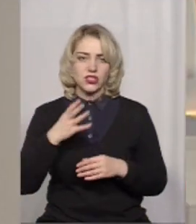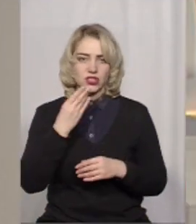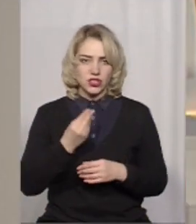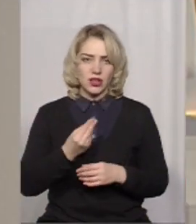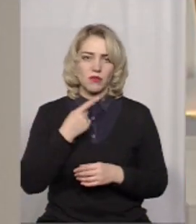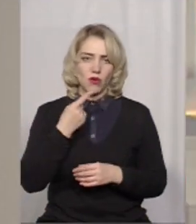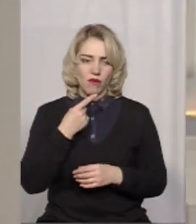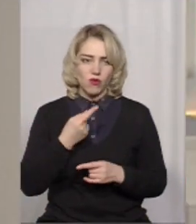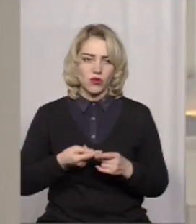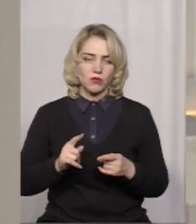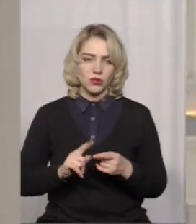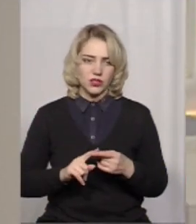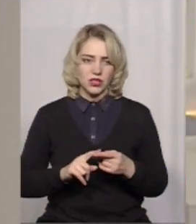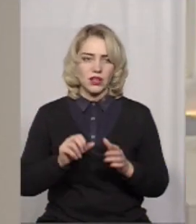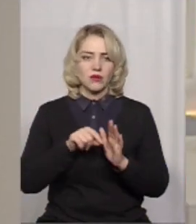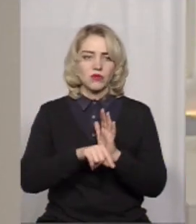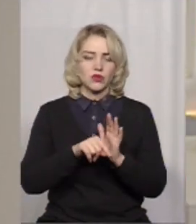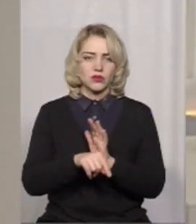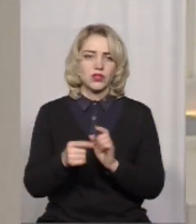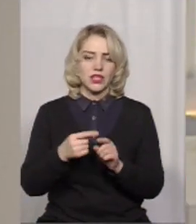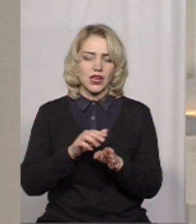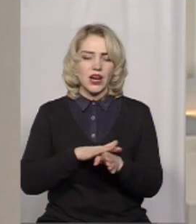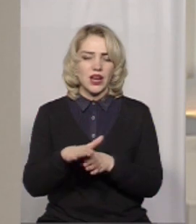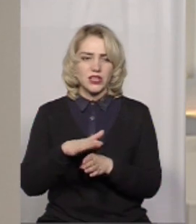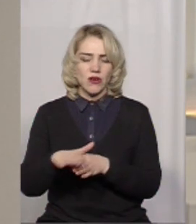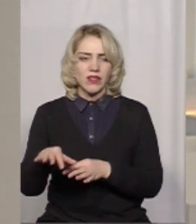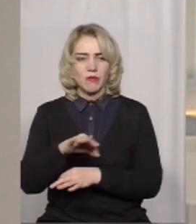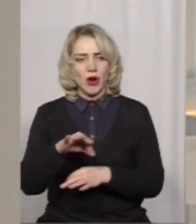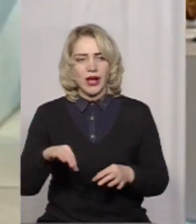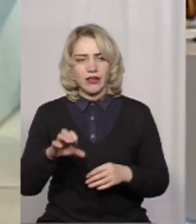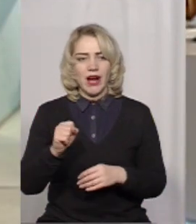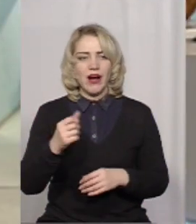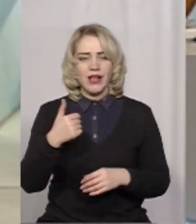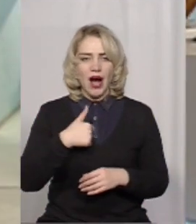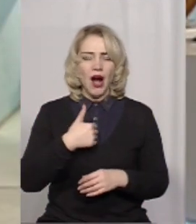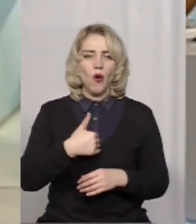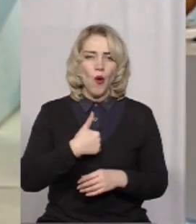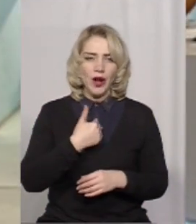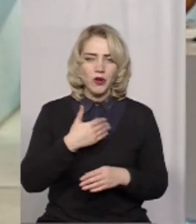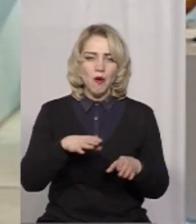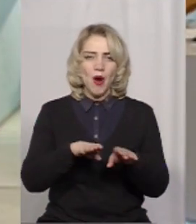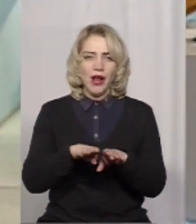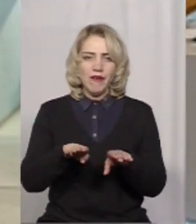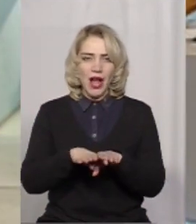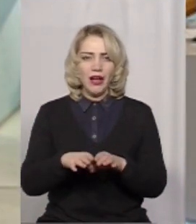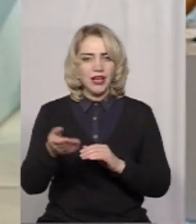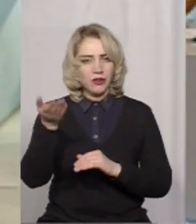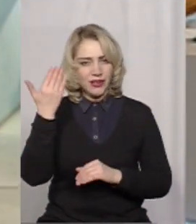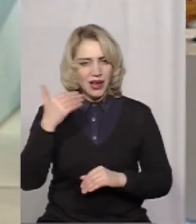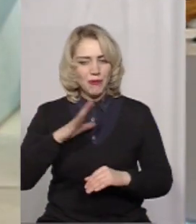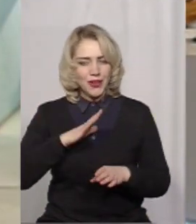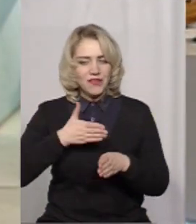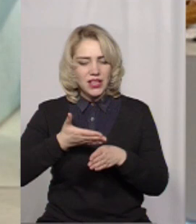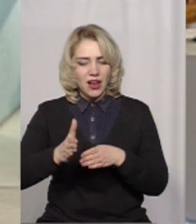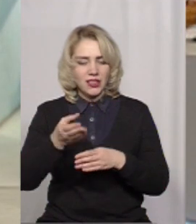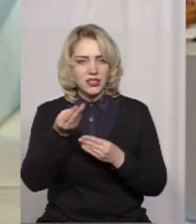про суть отих реалізованих проєктів. Але я хочу порівняти. Тоді виділялися